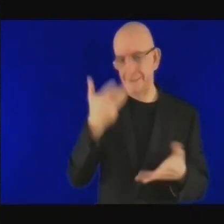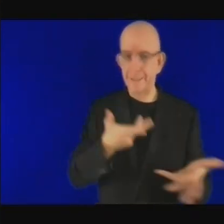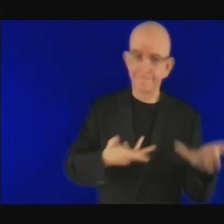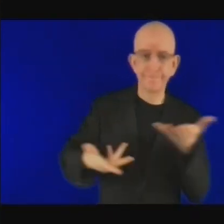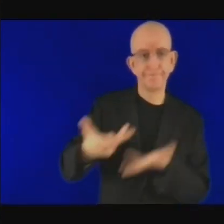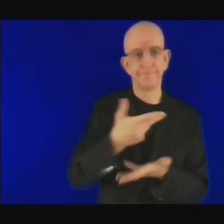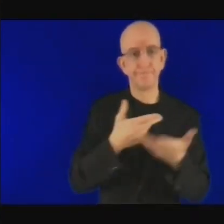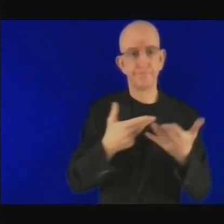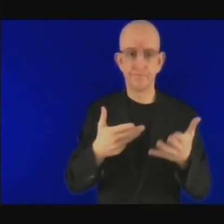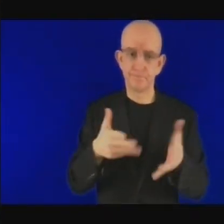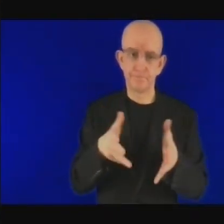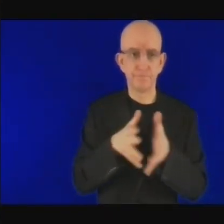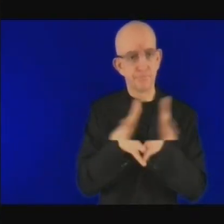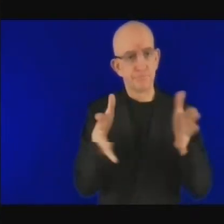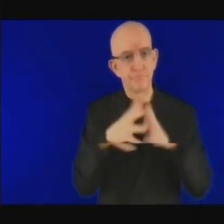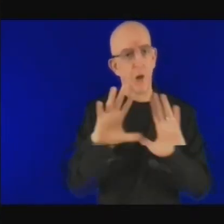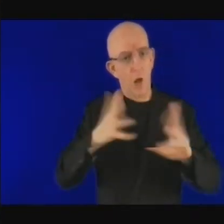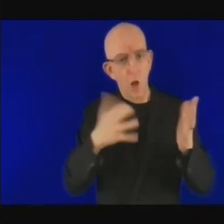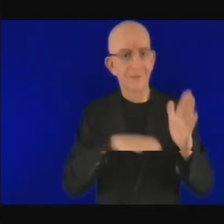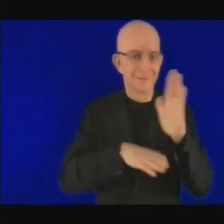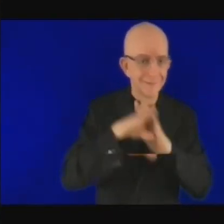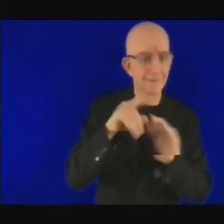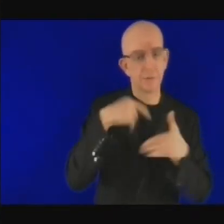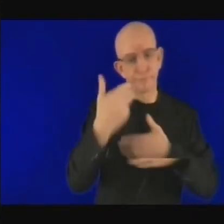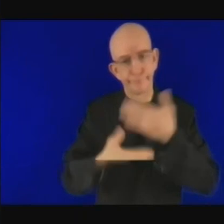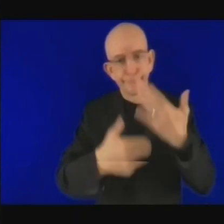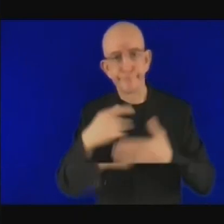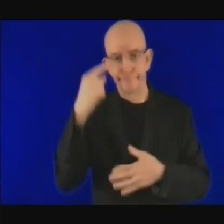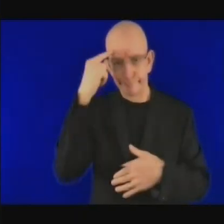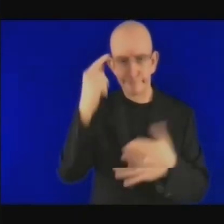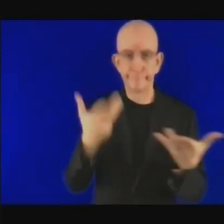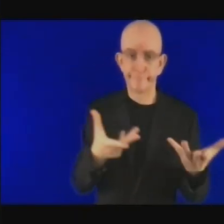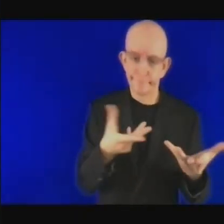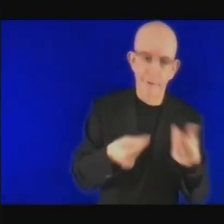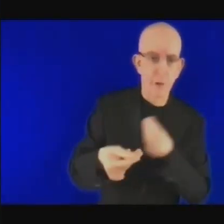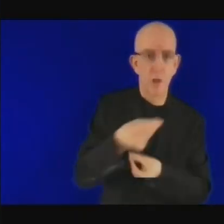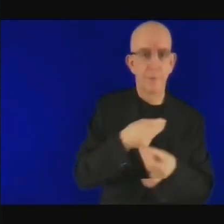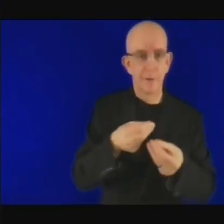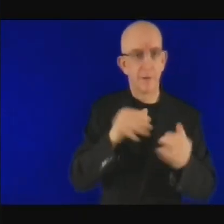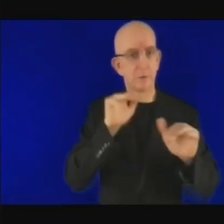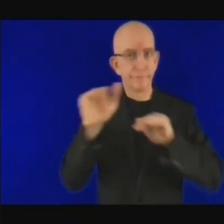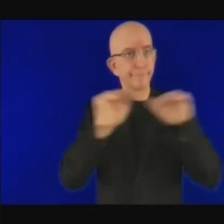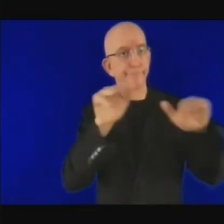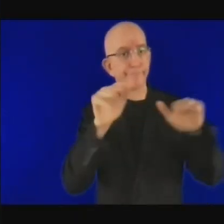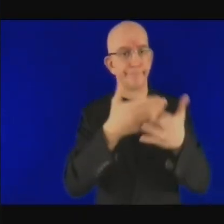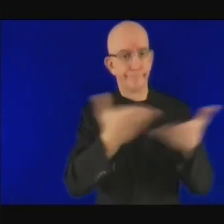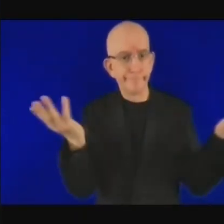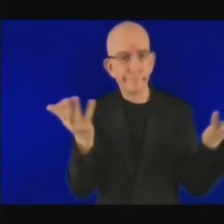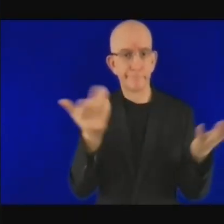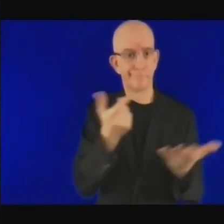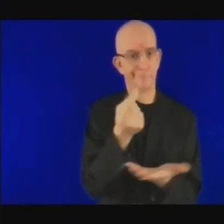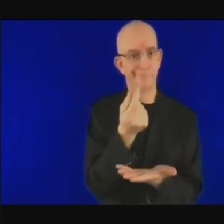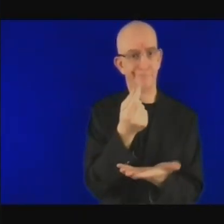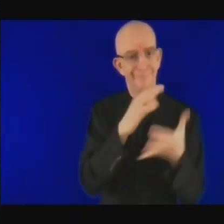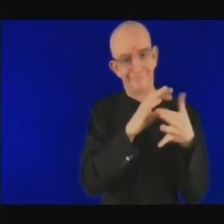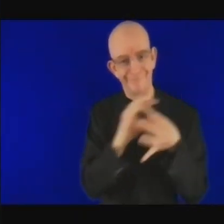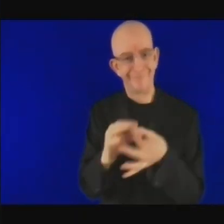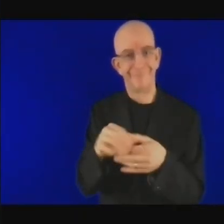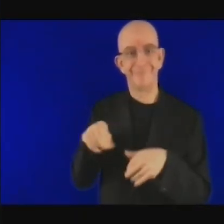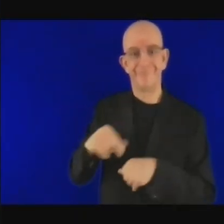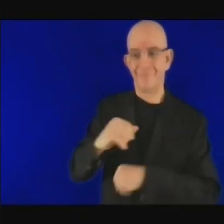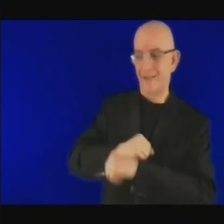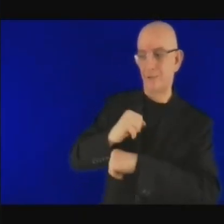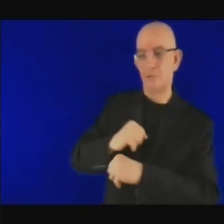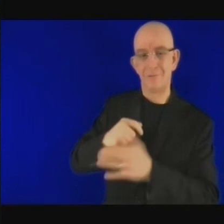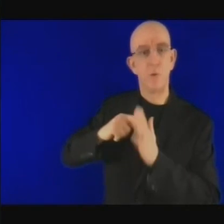auprès des institutions multilatérales pour examiner le financement de ces projets énergétiques de façon